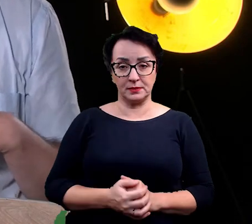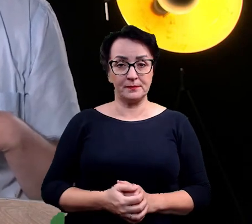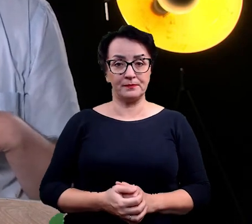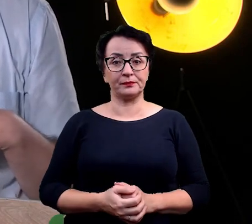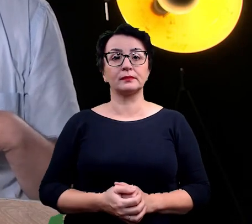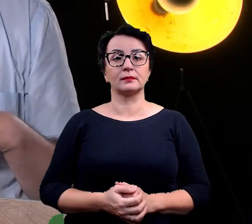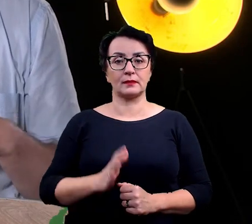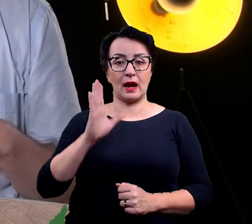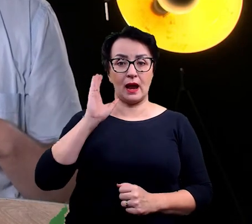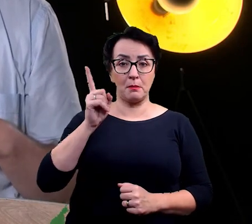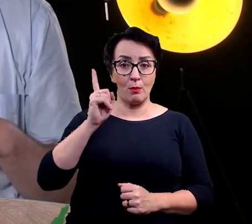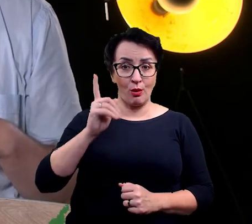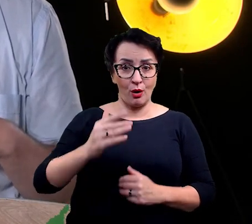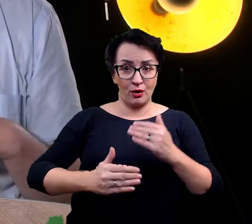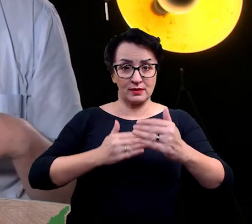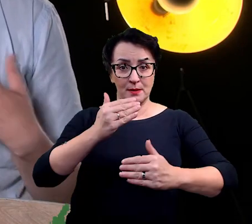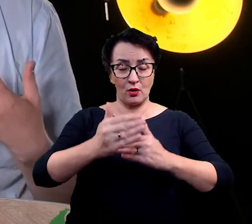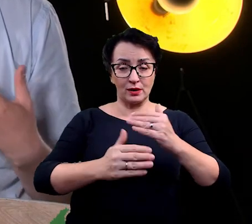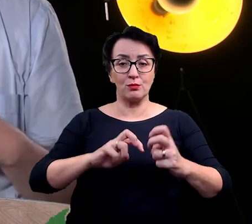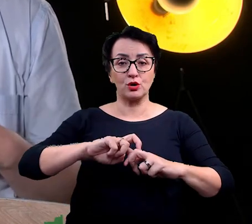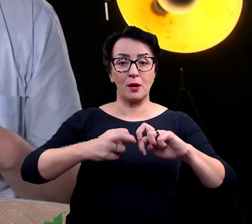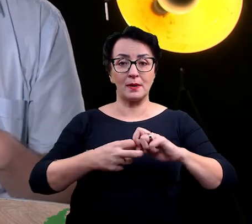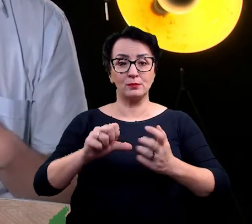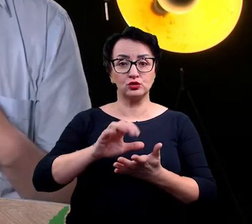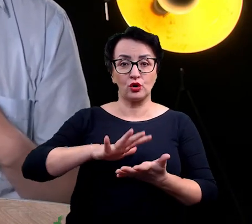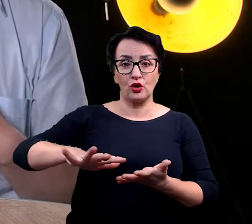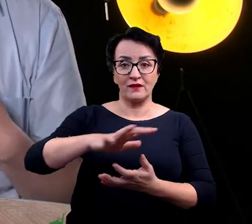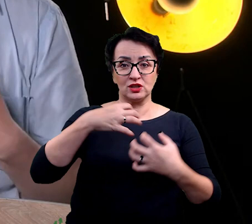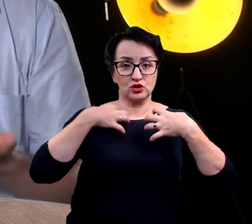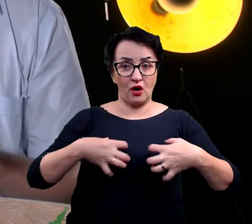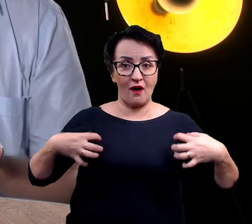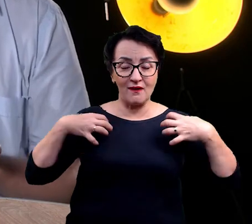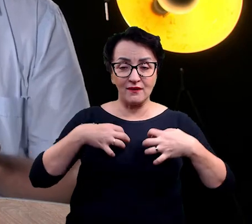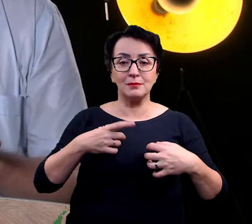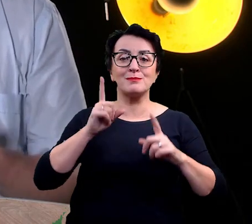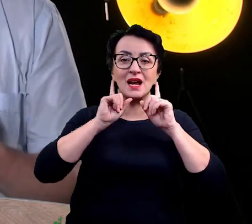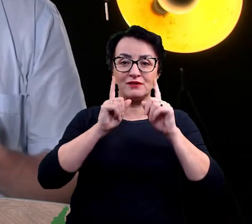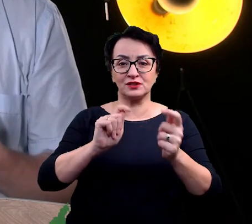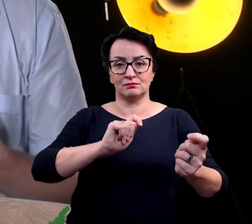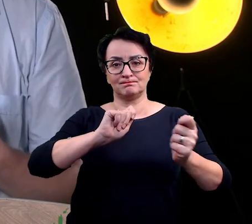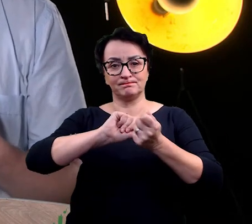Natomiast z czasem ten problem środowiskowy zamienia się w prawdziwy problem społeczny i gospodarczy.